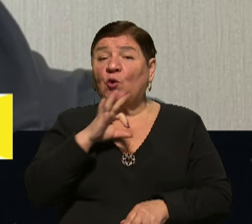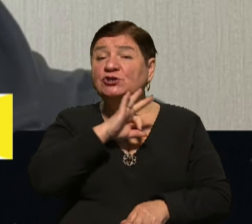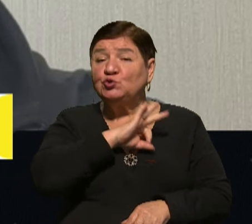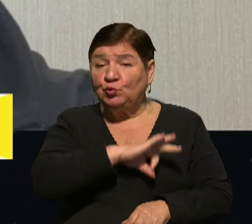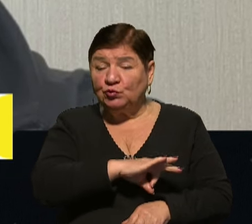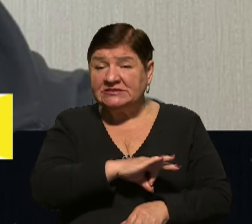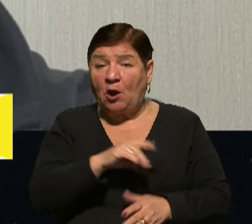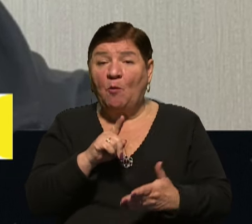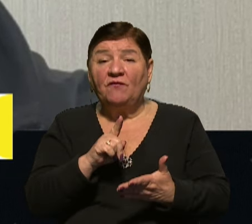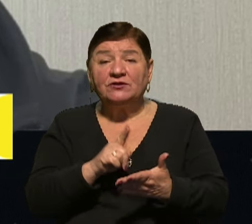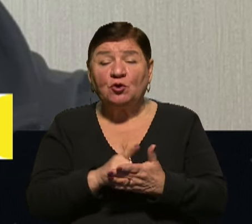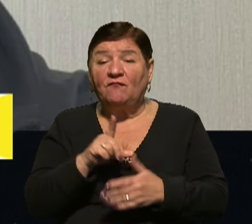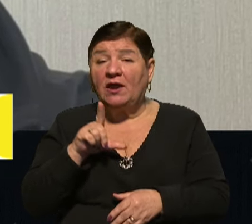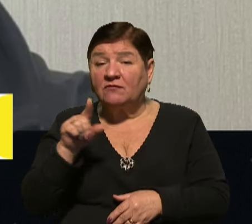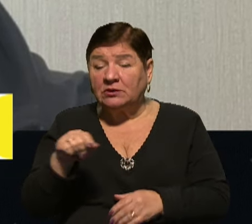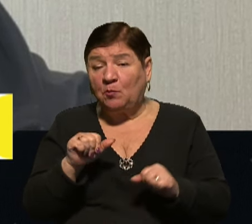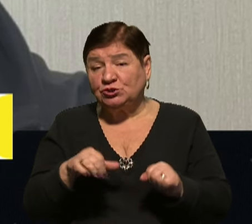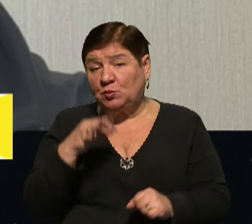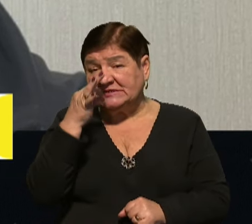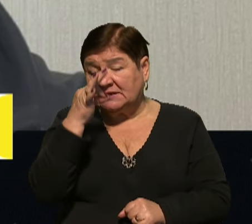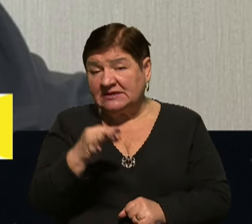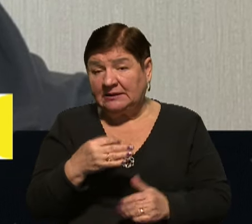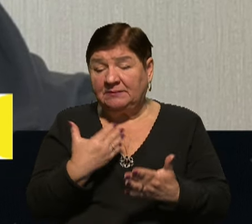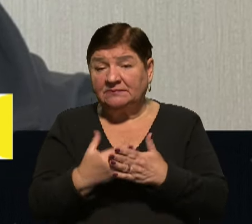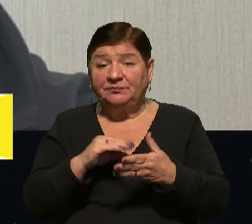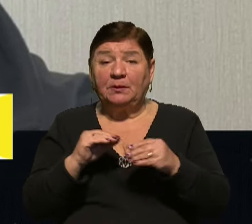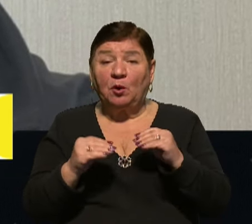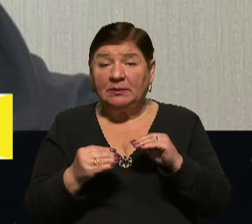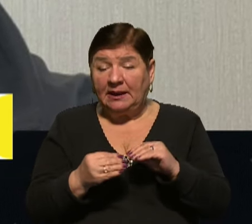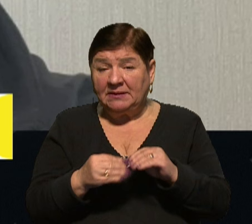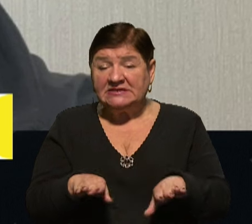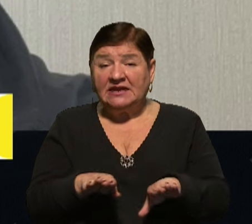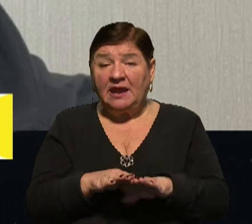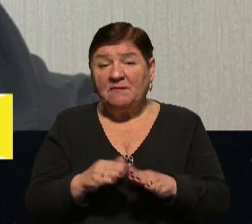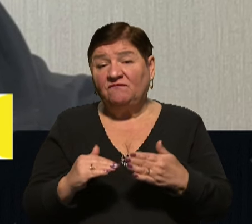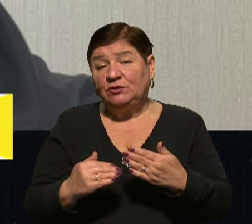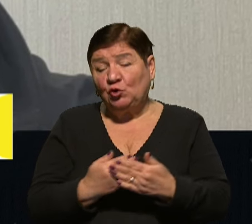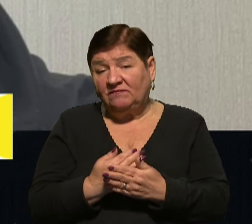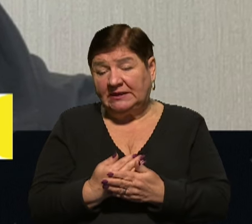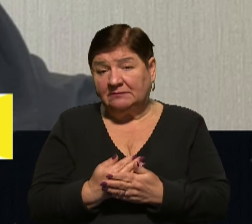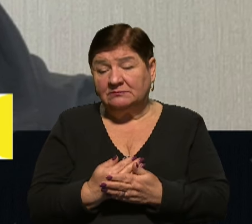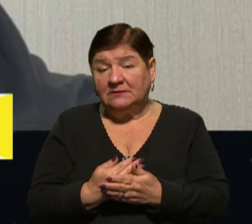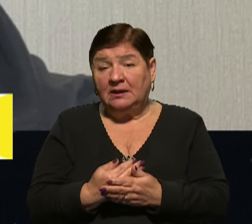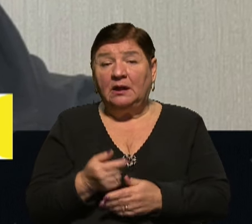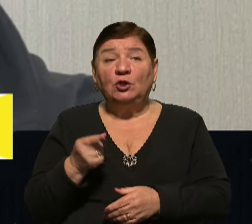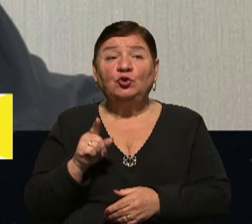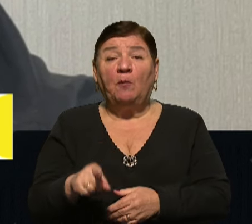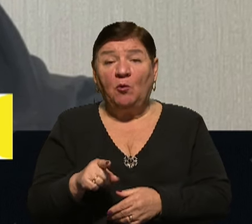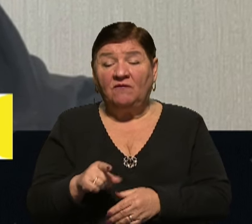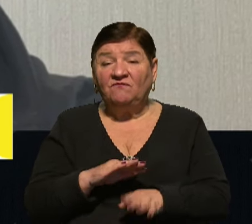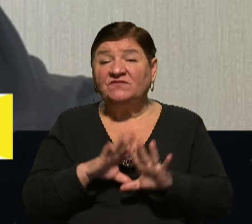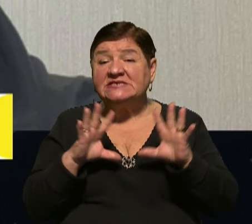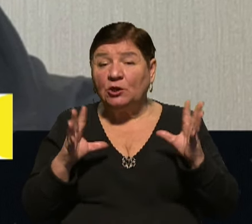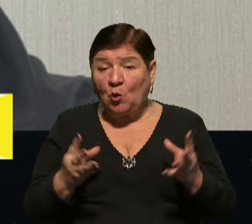обов'язковою евакуацією, можемо зазначити, що є певна проблема з таким відновленням. Тому, в